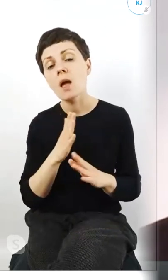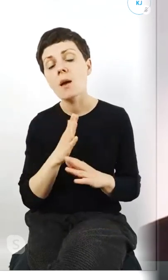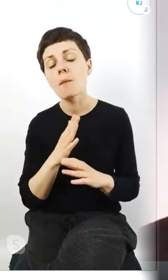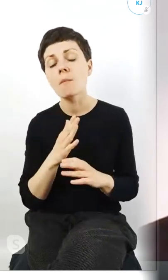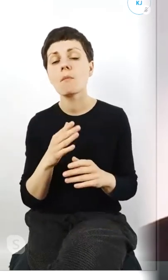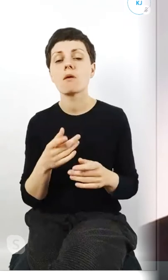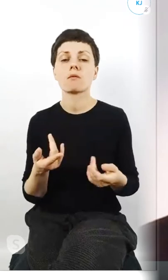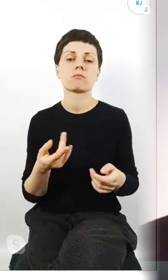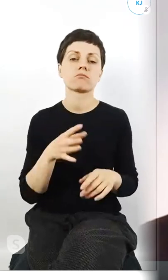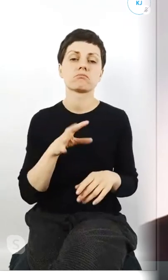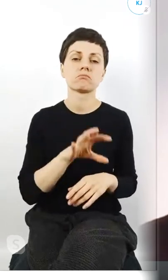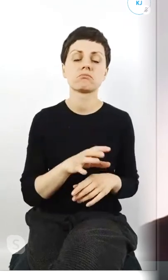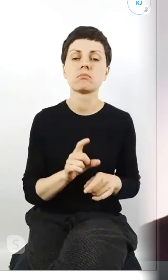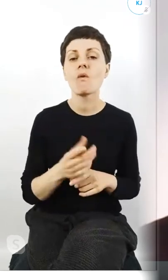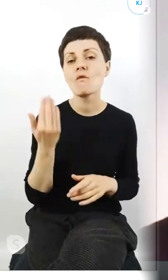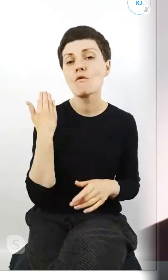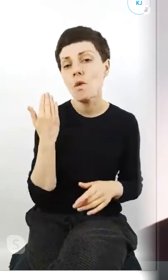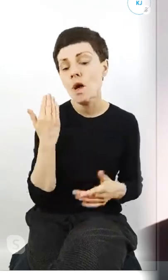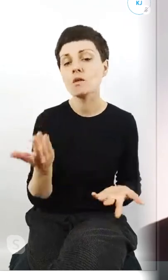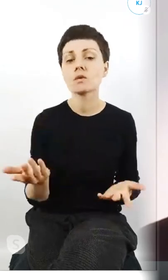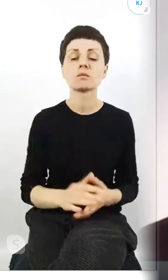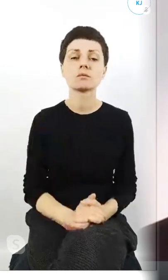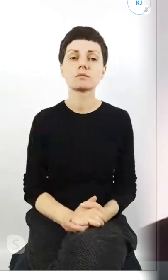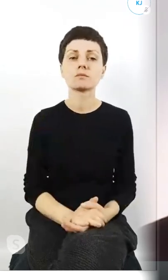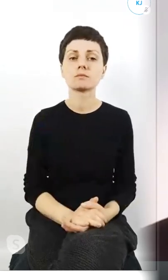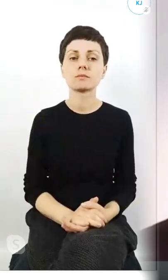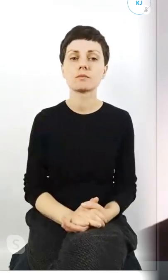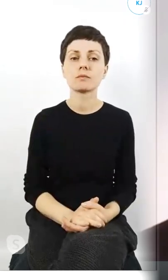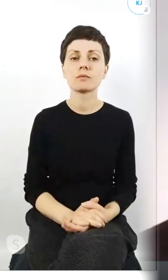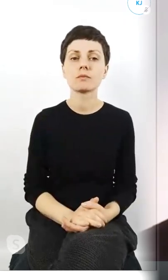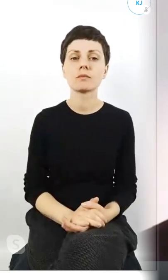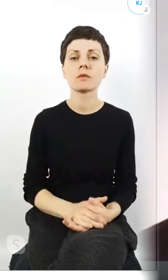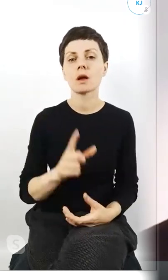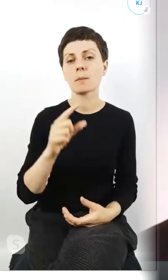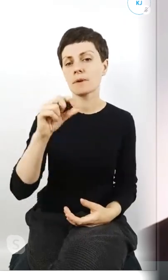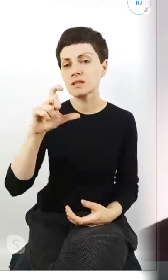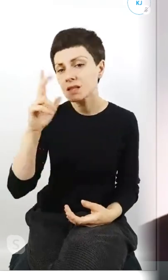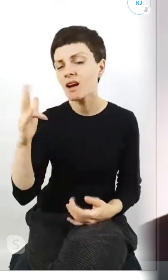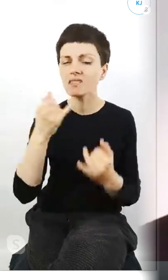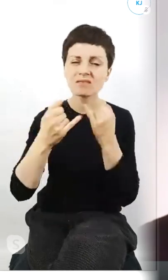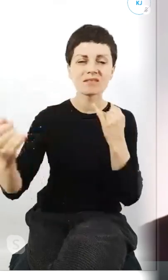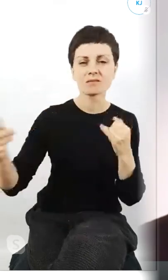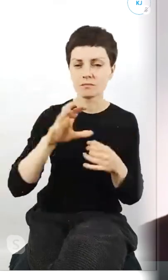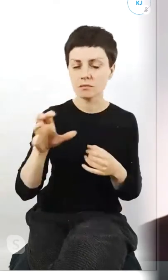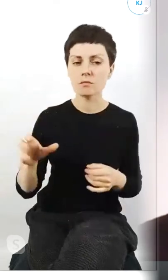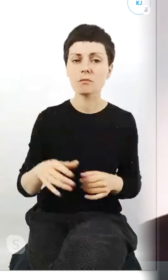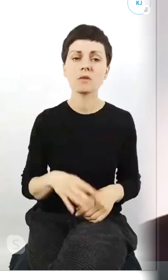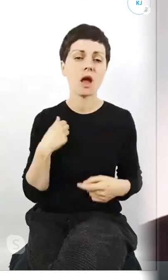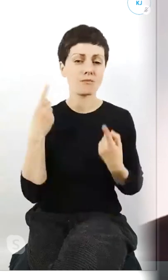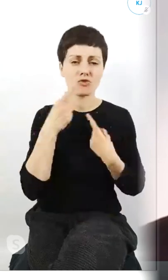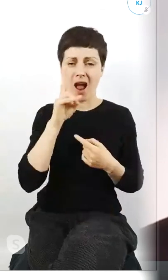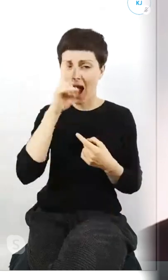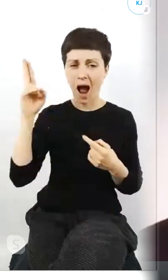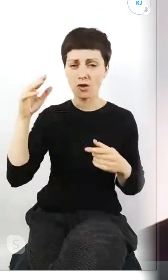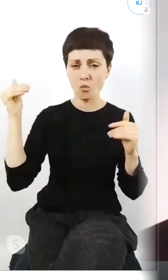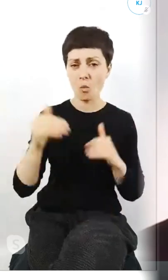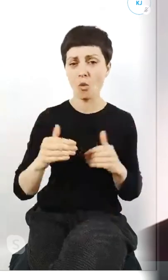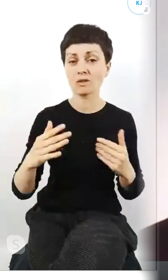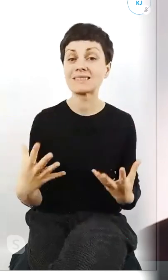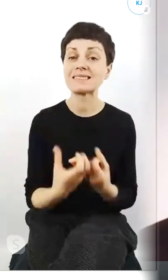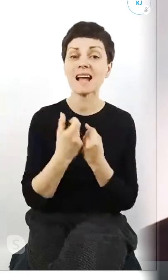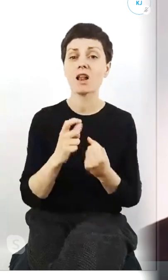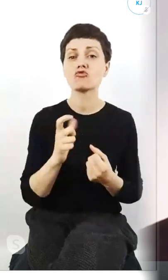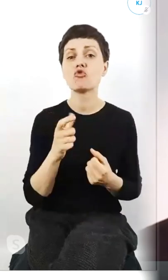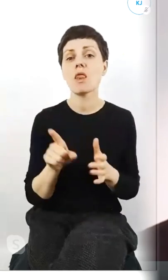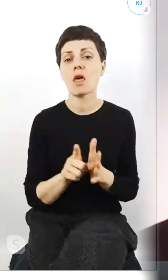właśnie wolontariusze PCK i tak dalej i tak dalej myślę że tutaj każdy by znalazł dla siebie coś